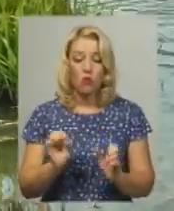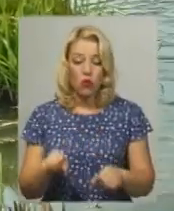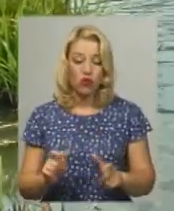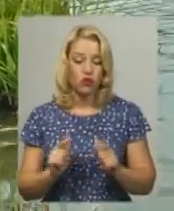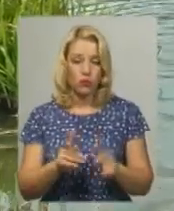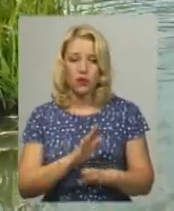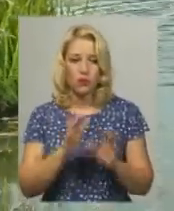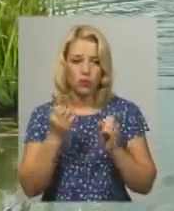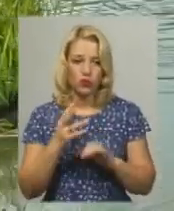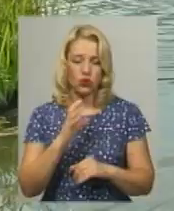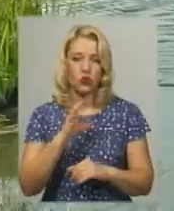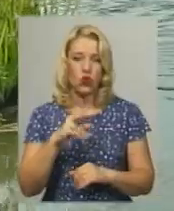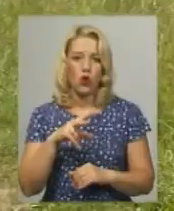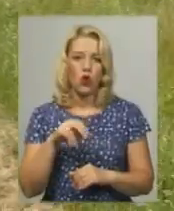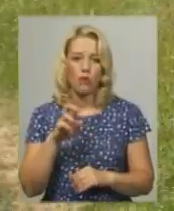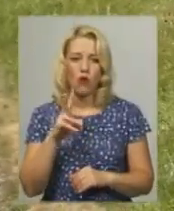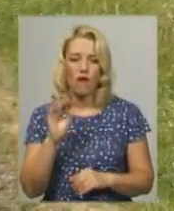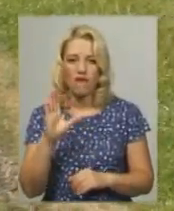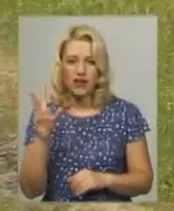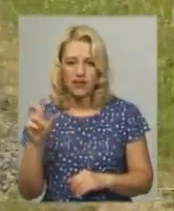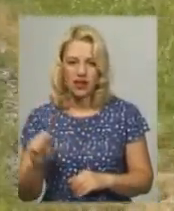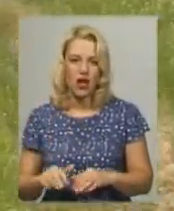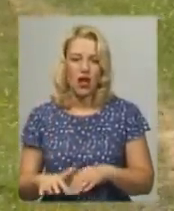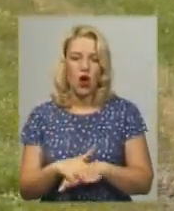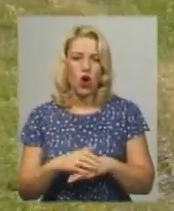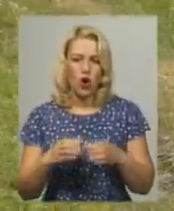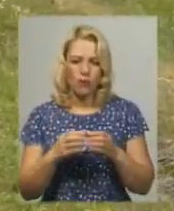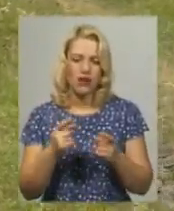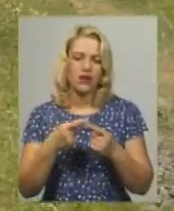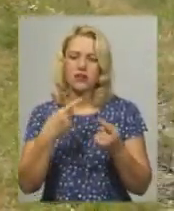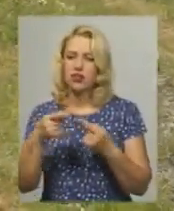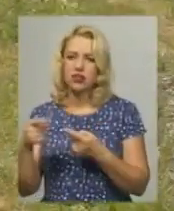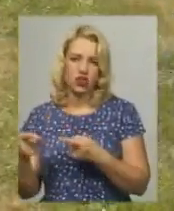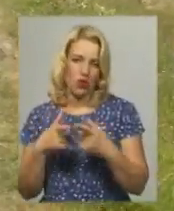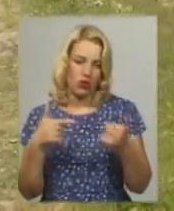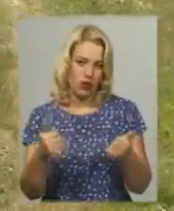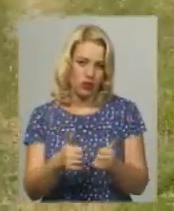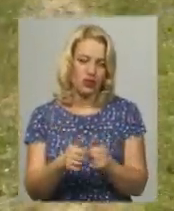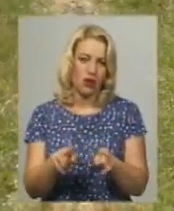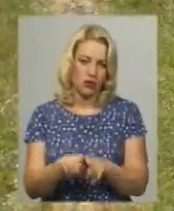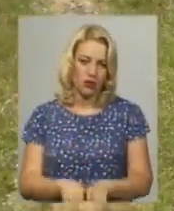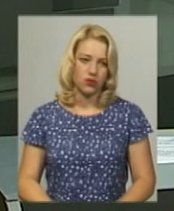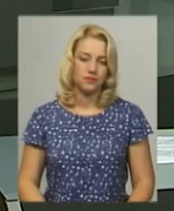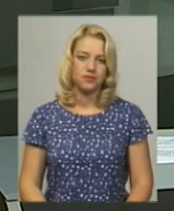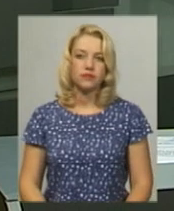Солубковецької громади, а й рибалки, які живуть за межами ОТГ. Світлана Поробок, Юрій Чорний, Новини, Поділяцентр.